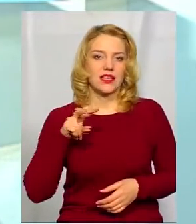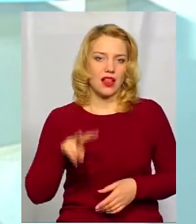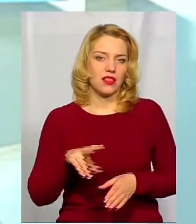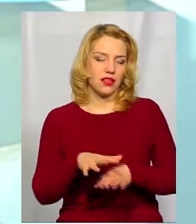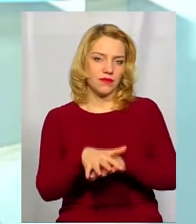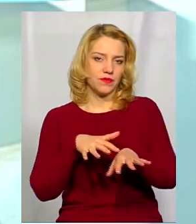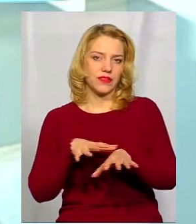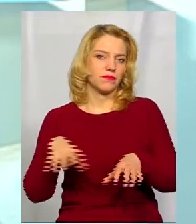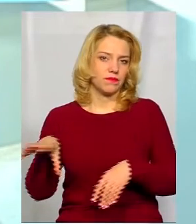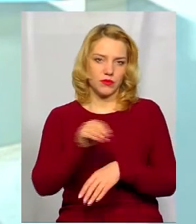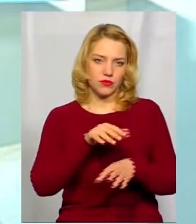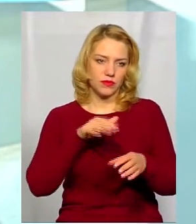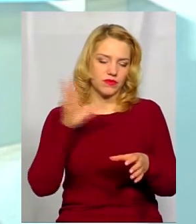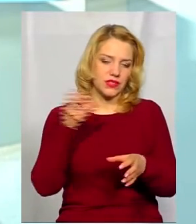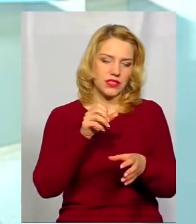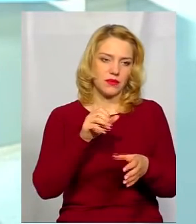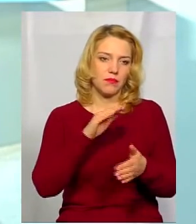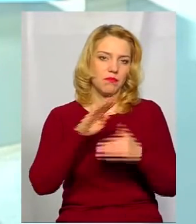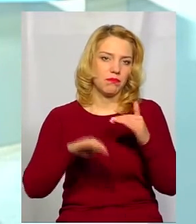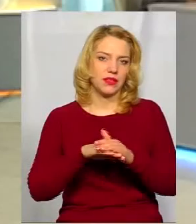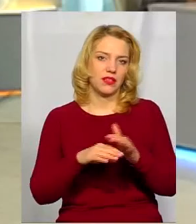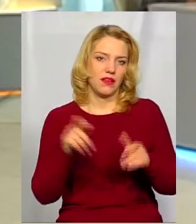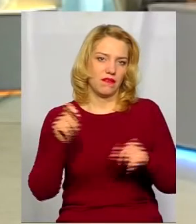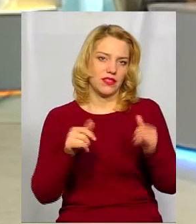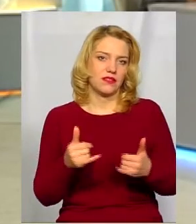були задіяні під фестивалю.